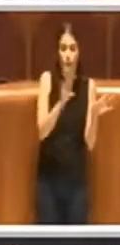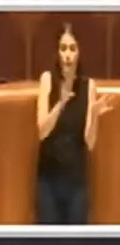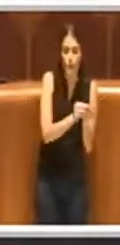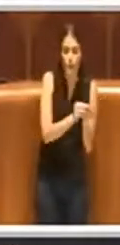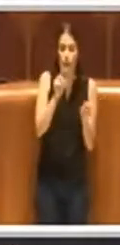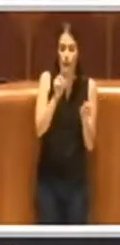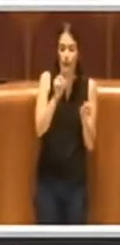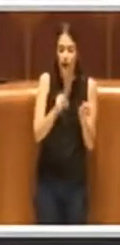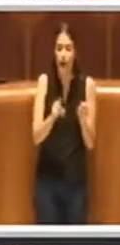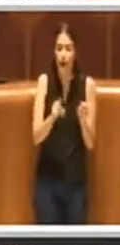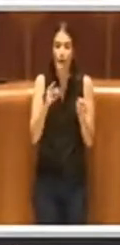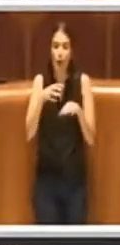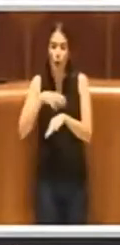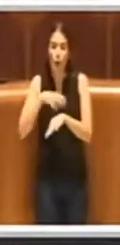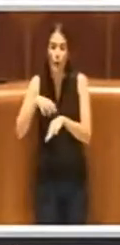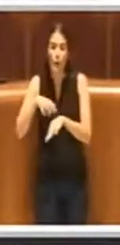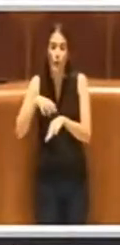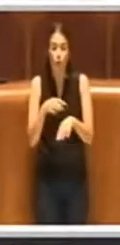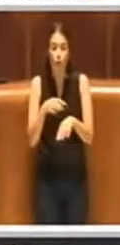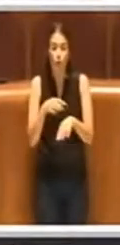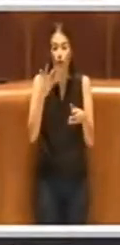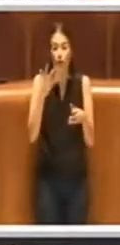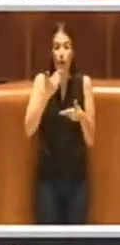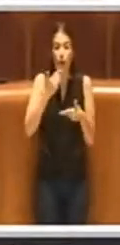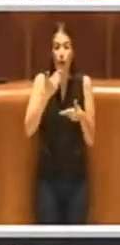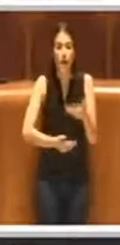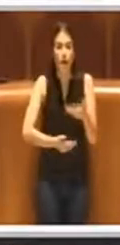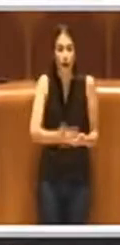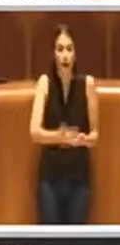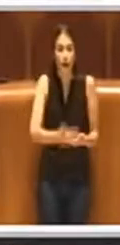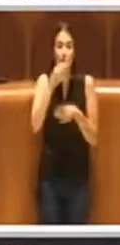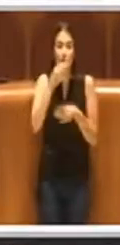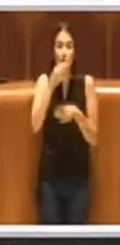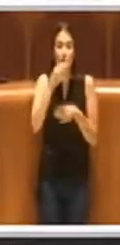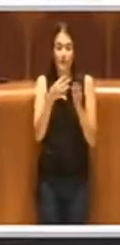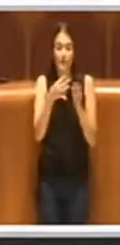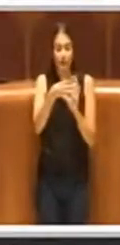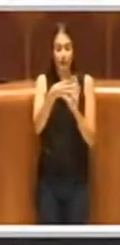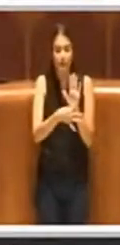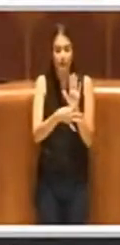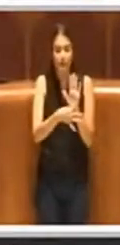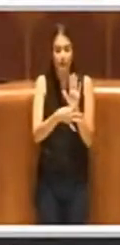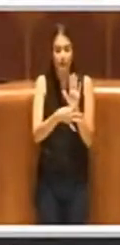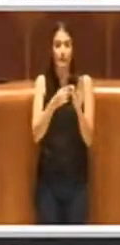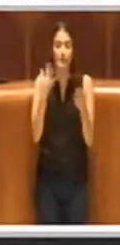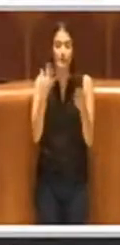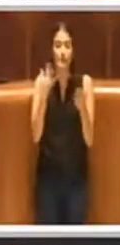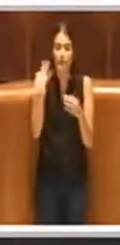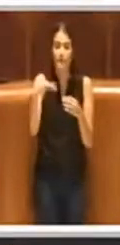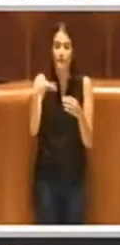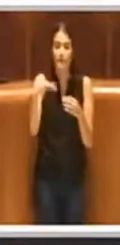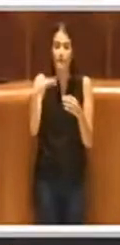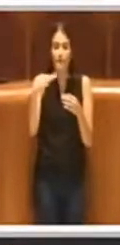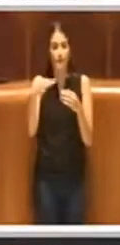la Commissione vogliono portare avanti ovvero i criteri di efficacia e efficienza